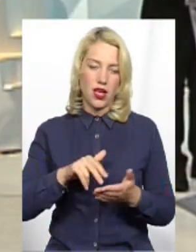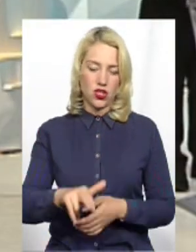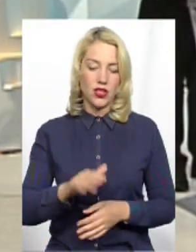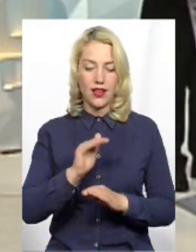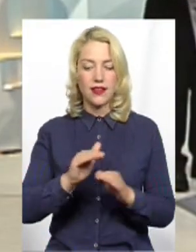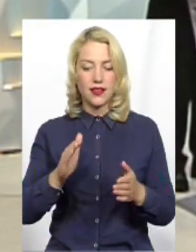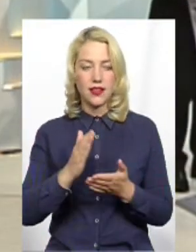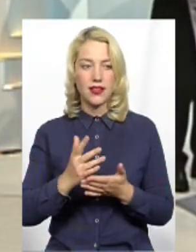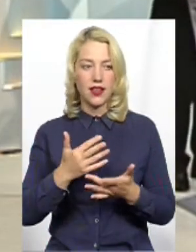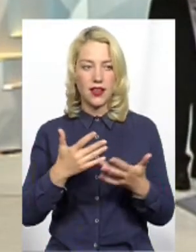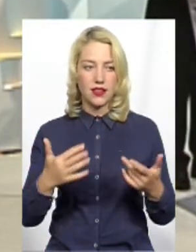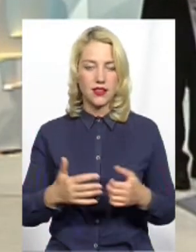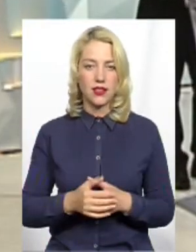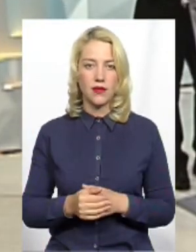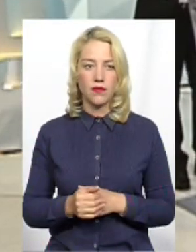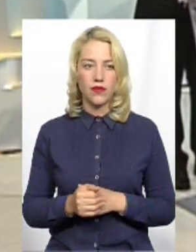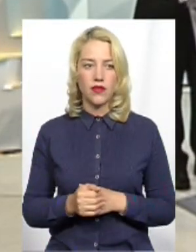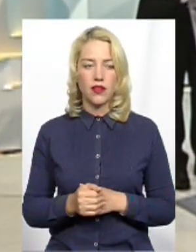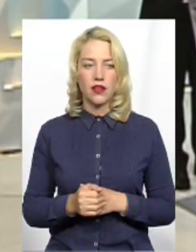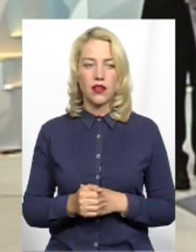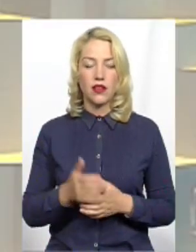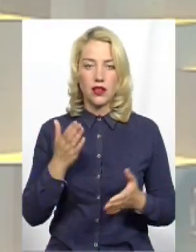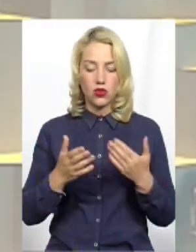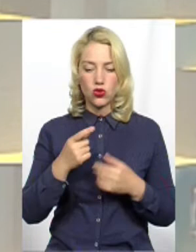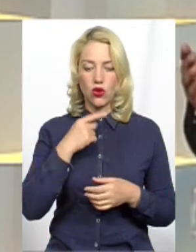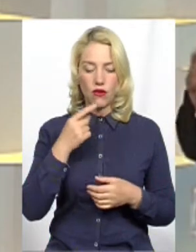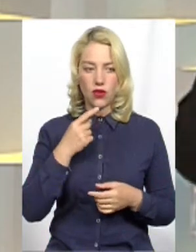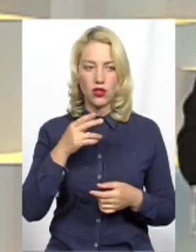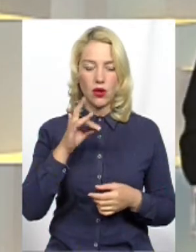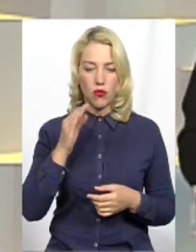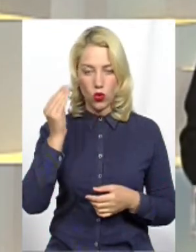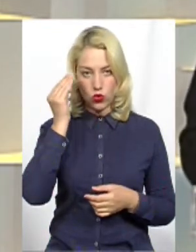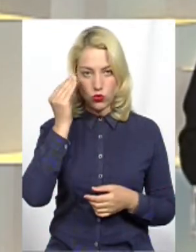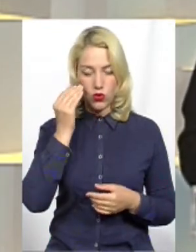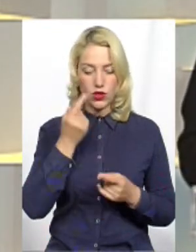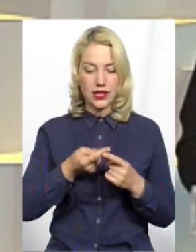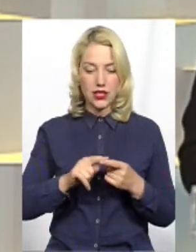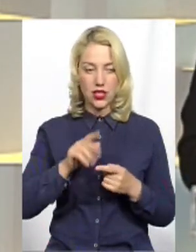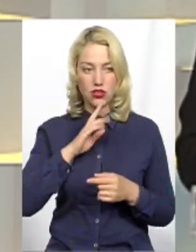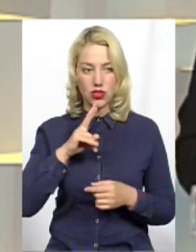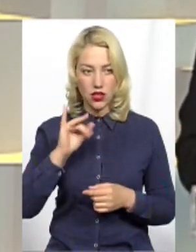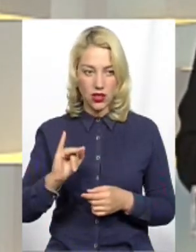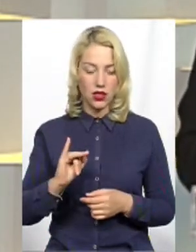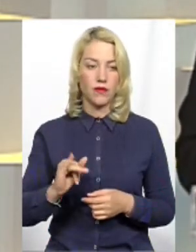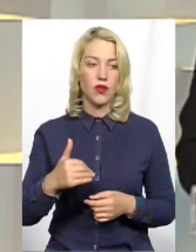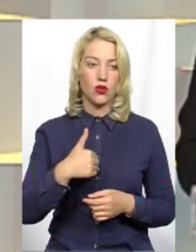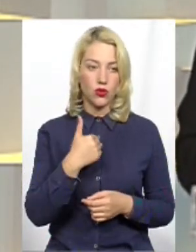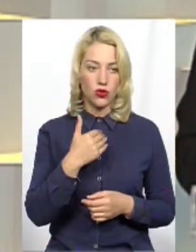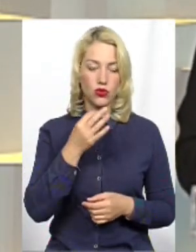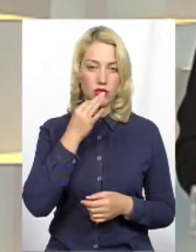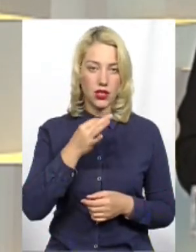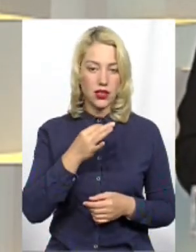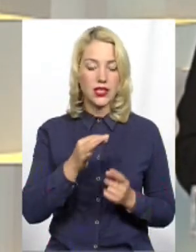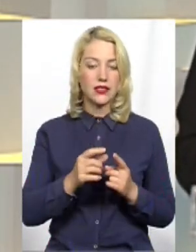Ну, власне, я тут запитання не почув, але якщо коментувати думку цієї жінки, скажу вам слідуюче.